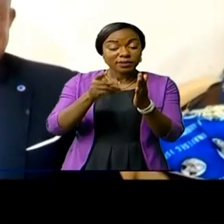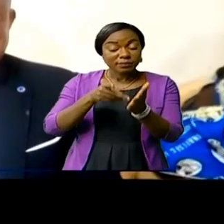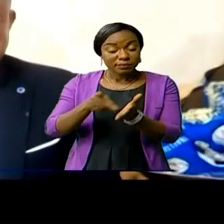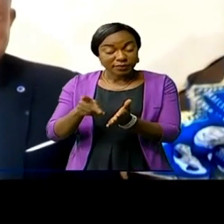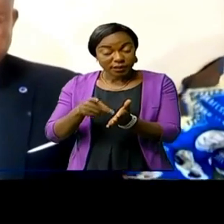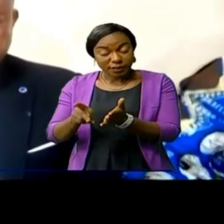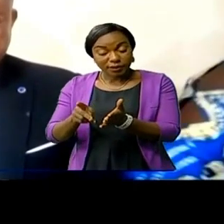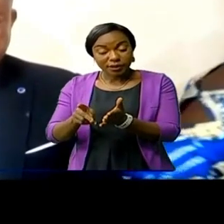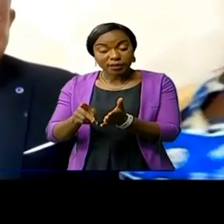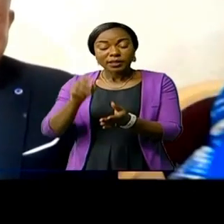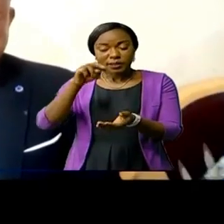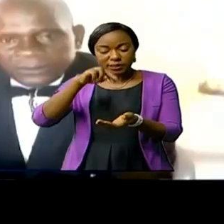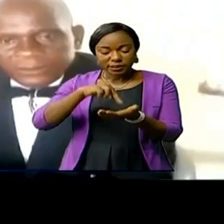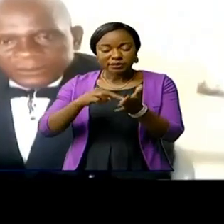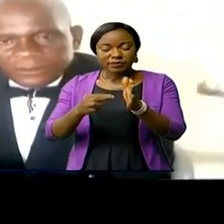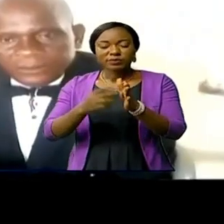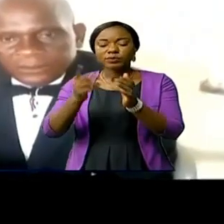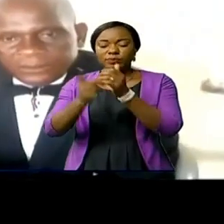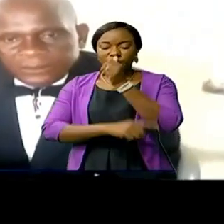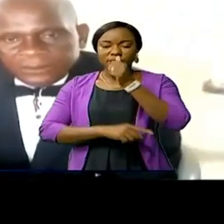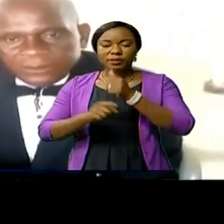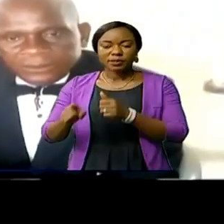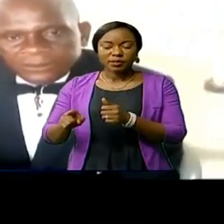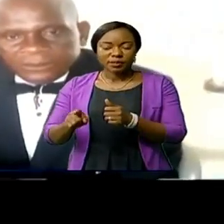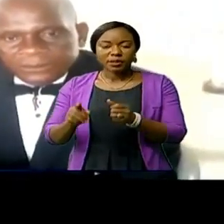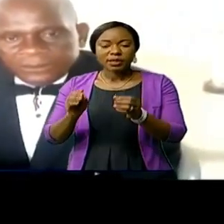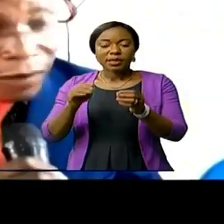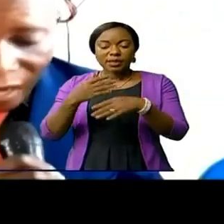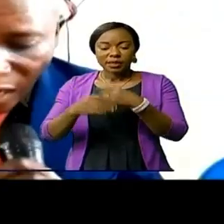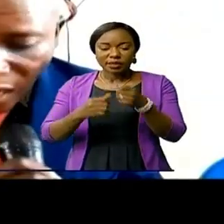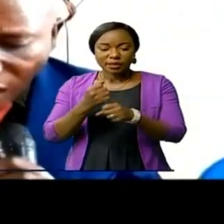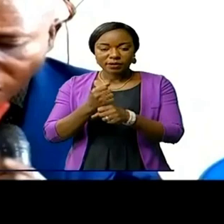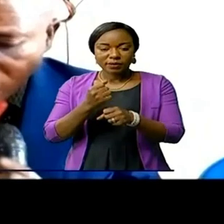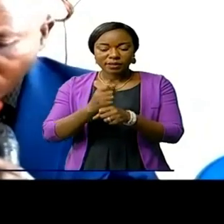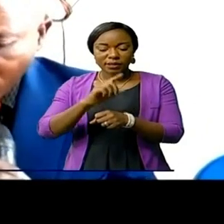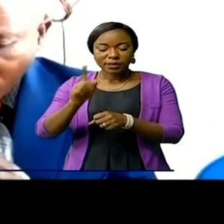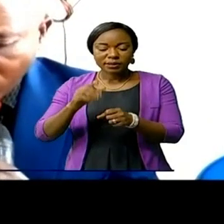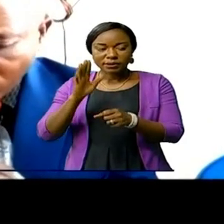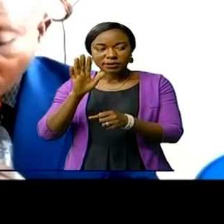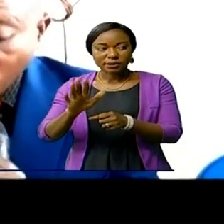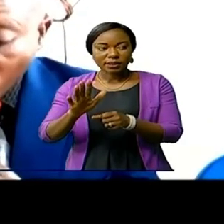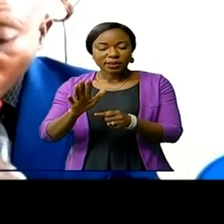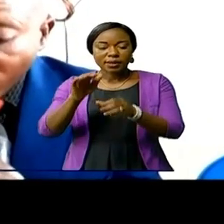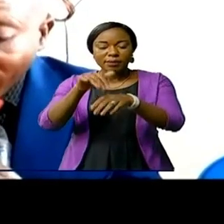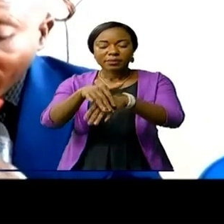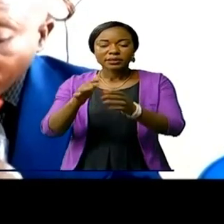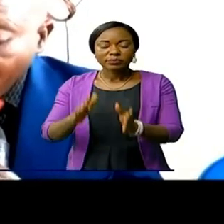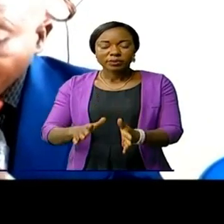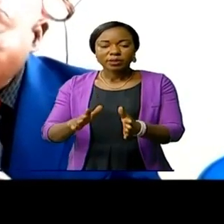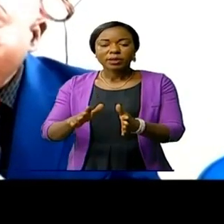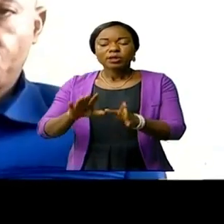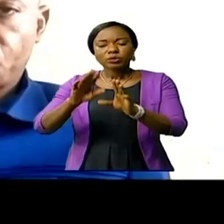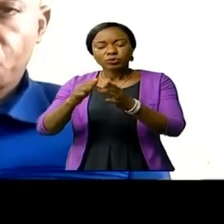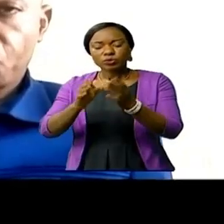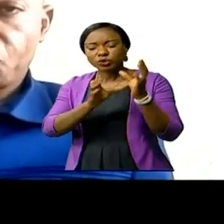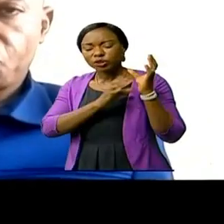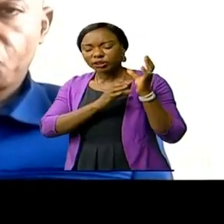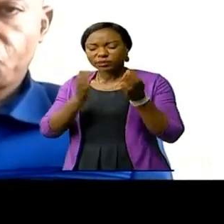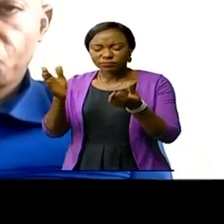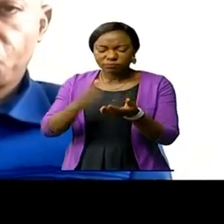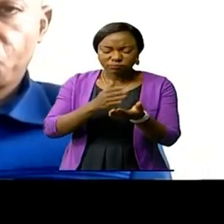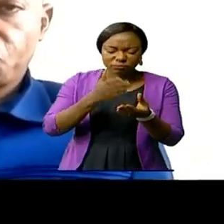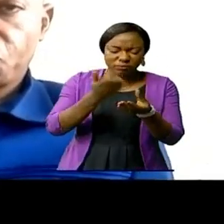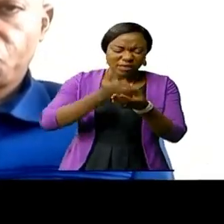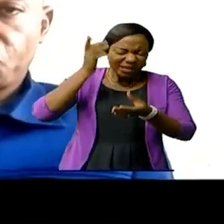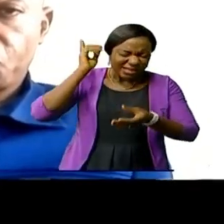réunissent plus de 150 participants, notamment les chefs d'antenne, les chargés des statistiques, chargés des archives et les